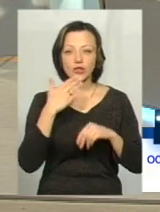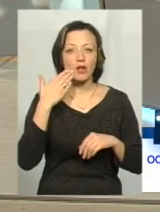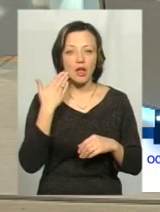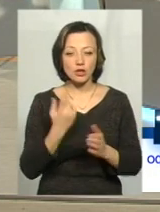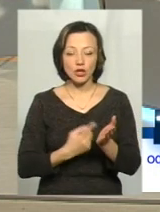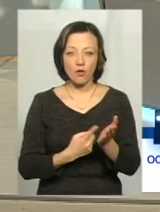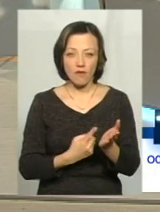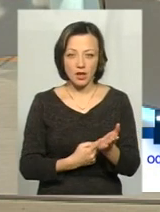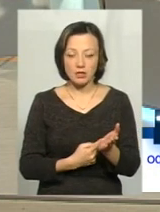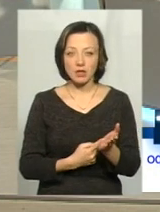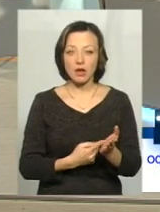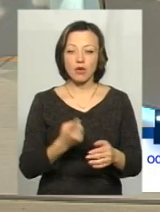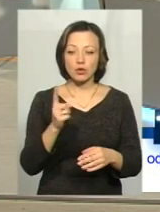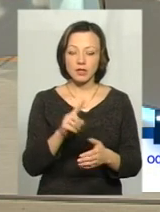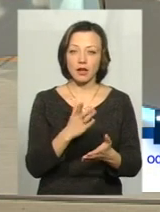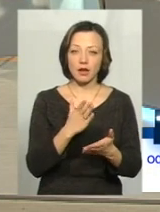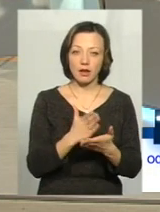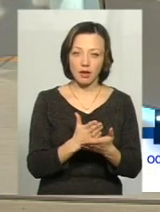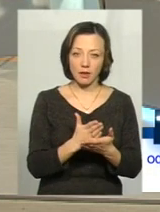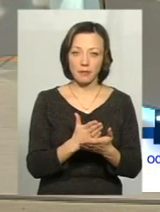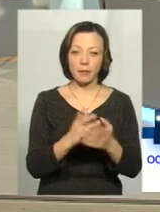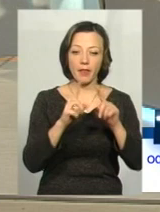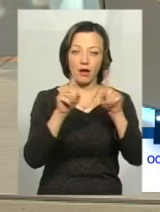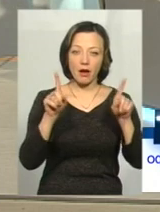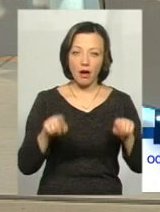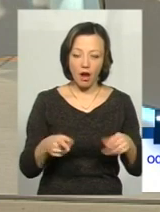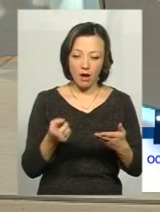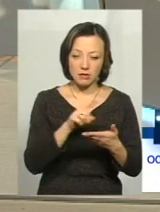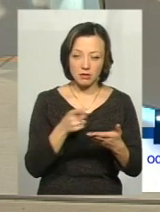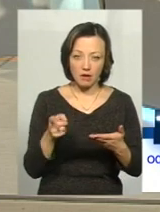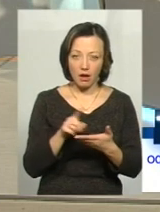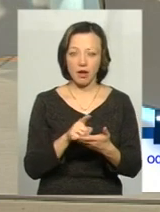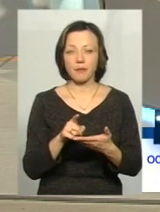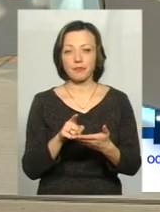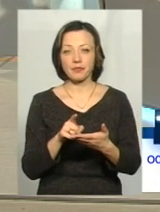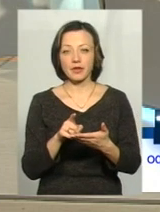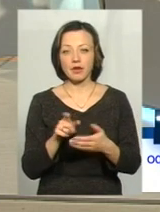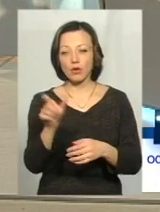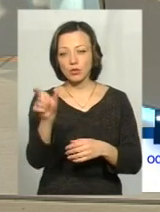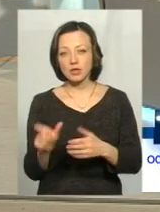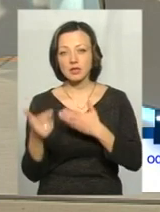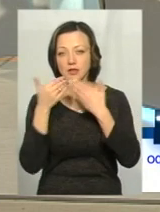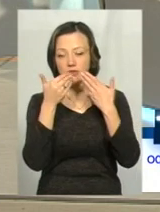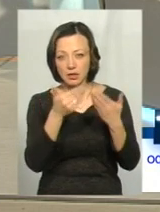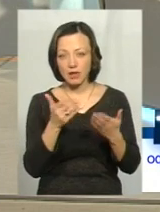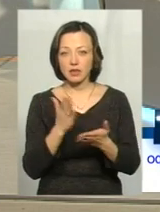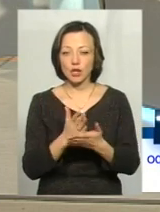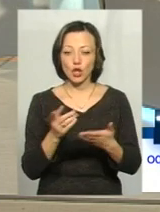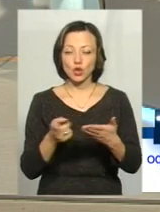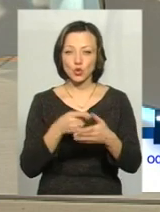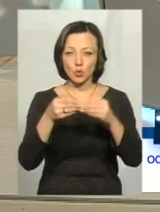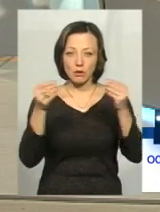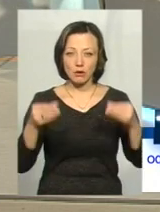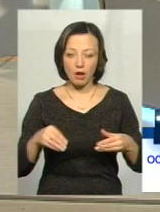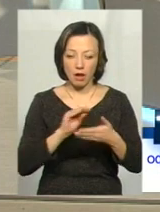легше довести, оскільки є, можна сказати, медична картка, особа зверталась, є відповідні журнали,